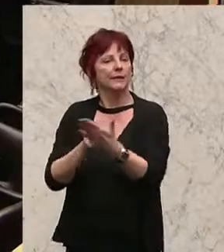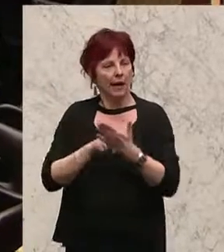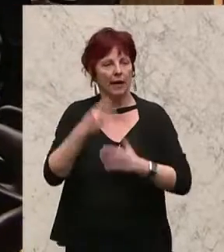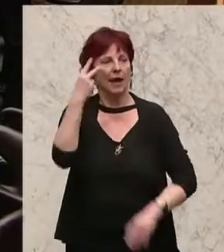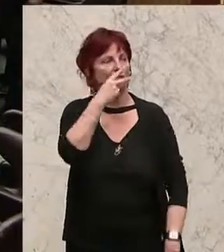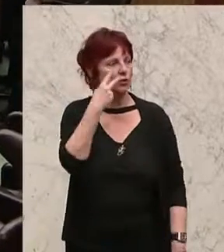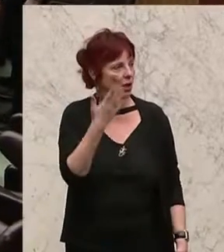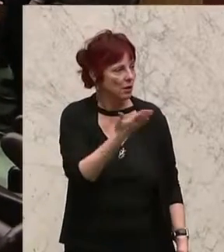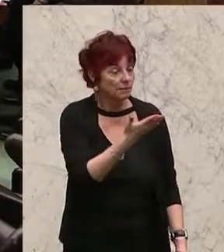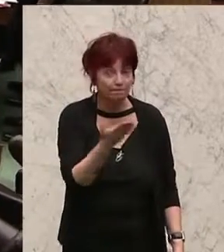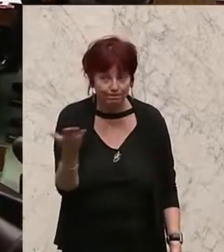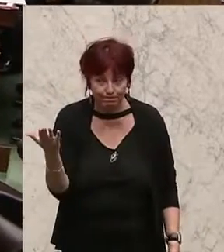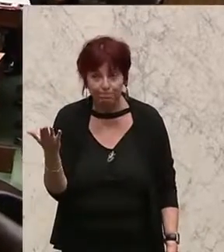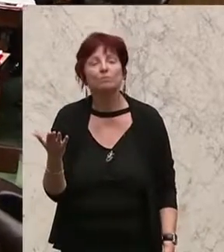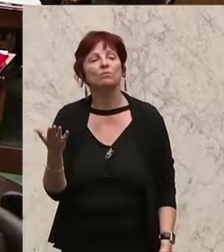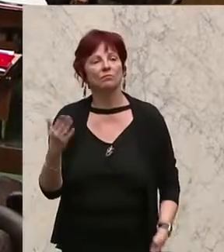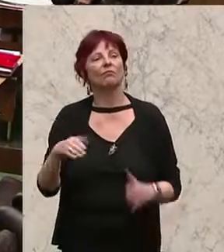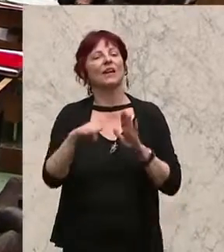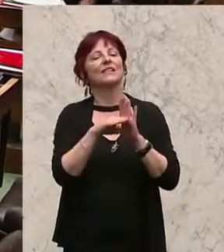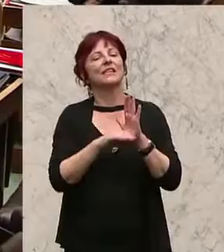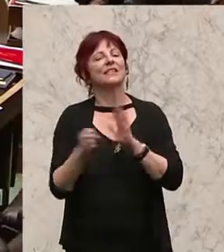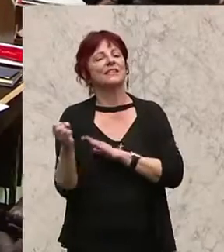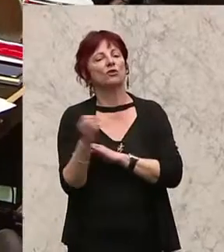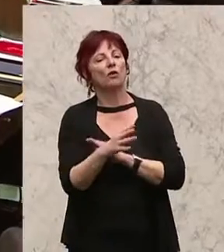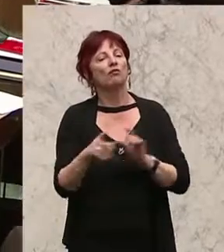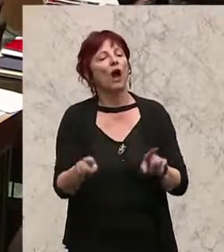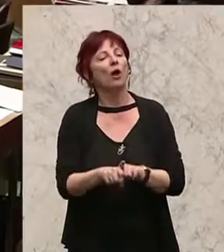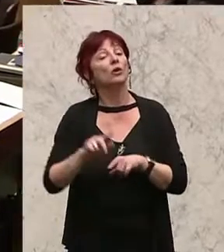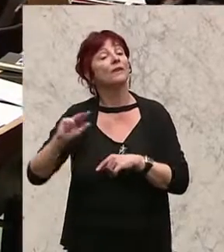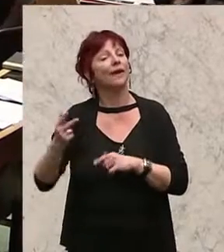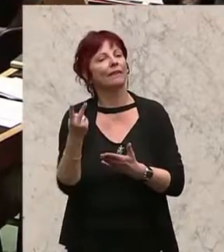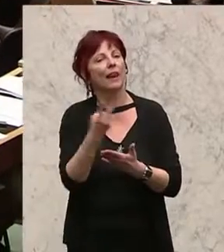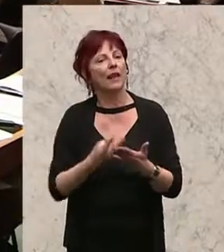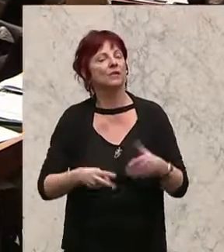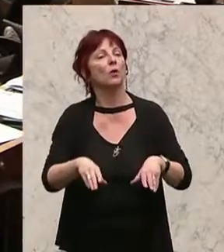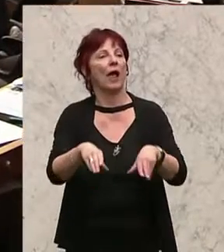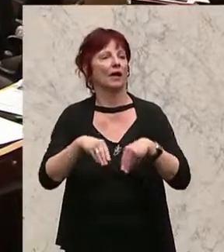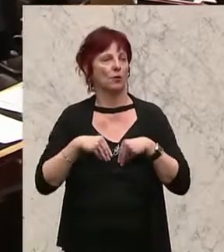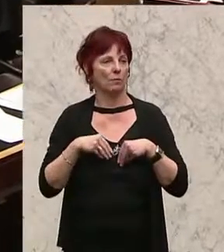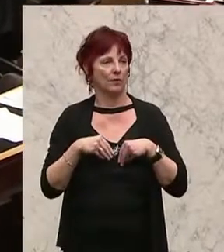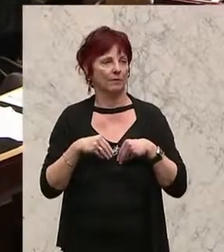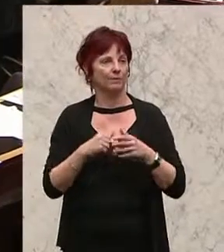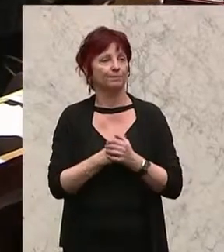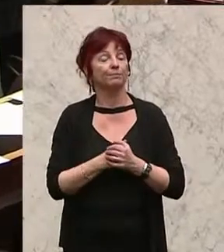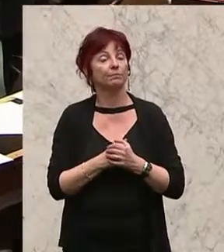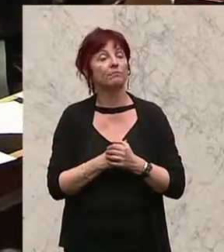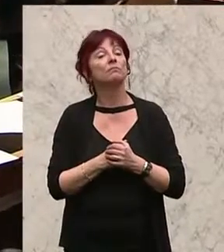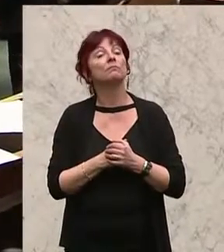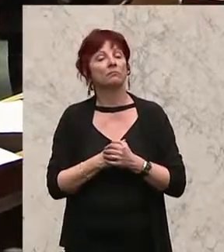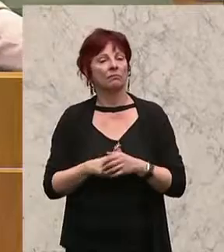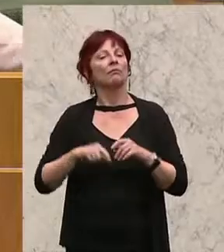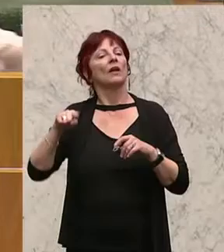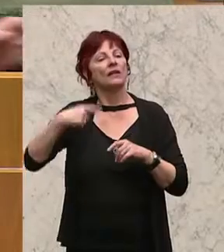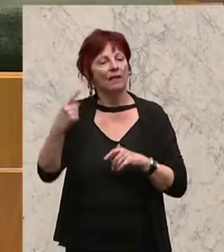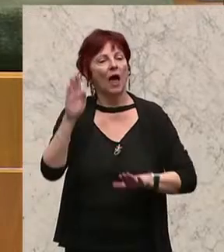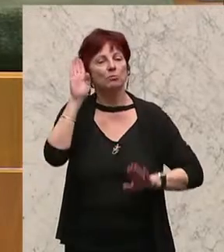Zustimmung. Der Gesetzentwurf ist somit auch in dritter Lesung angenommen. Weiters gelangen wir